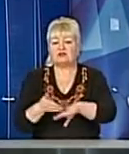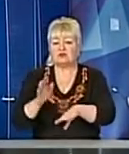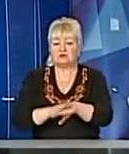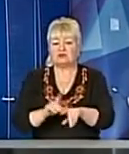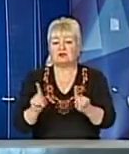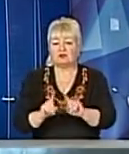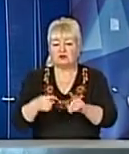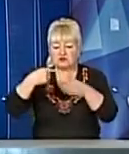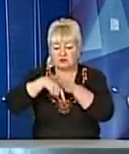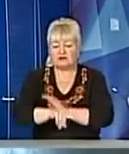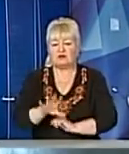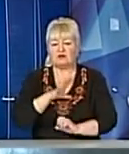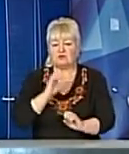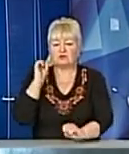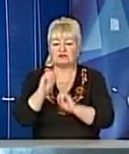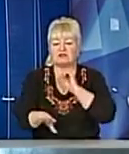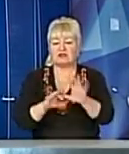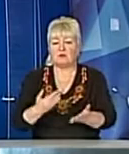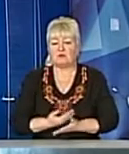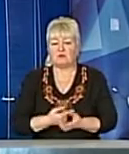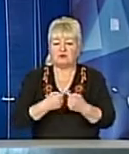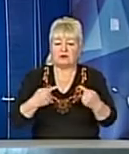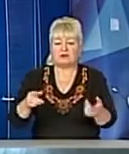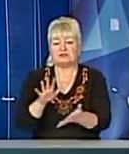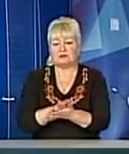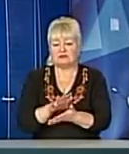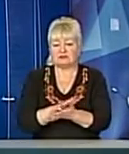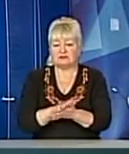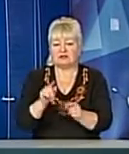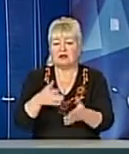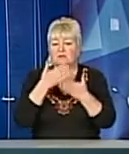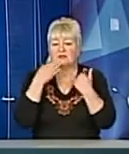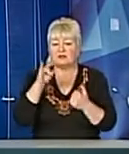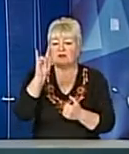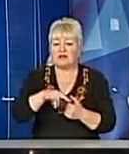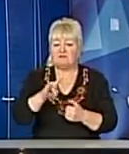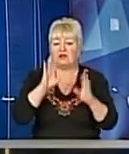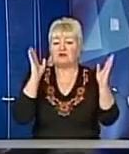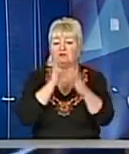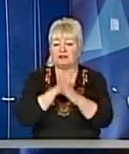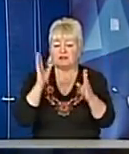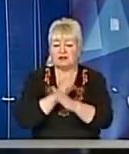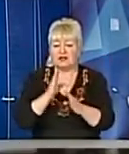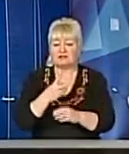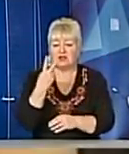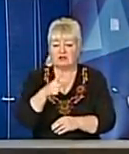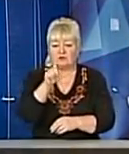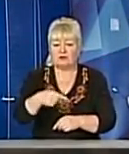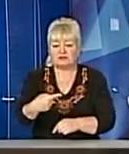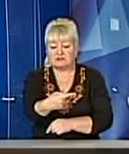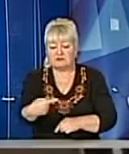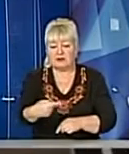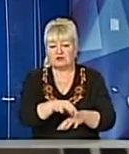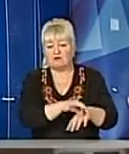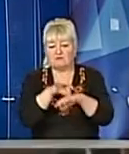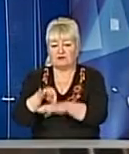приміщення було захаращене полутовими речами та сміттям Там немає вікон та вентиляції, двох мешканців першого поверху вивели на